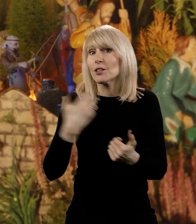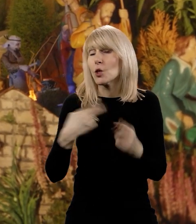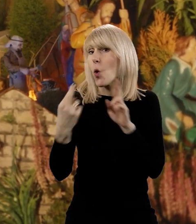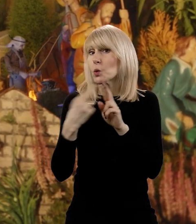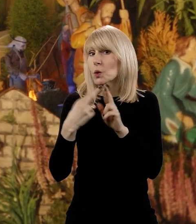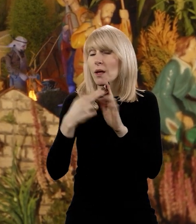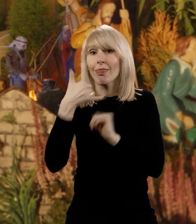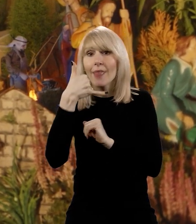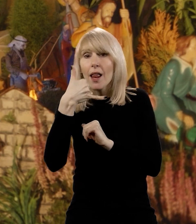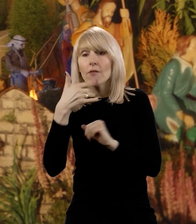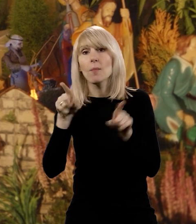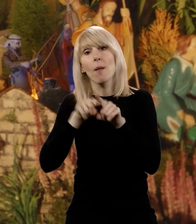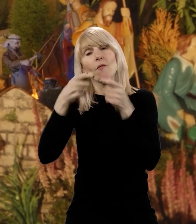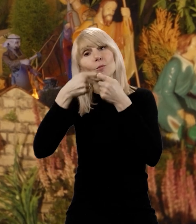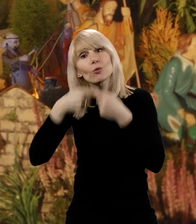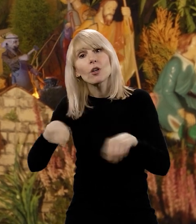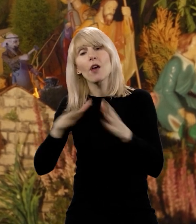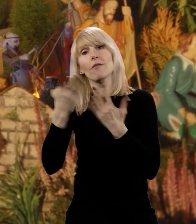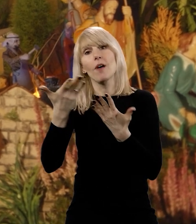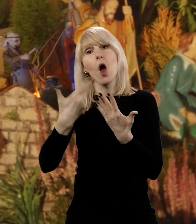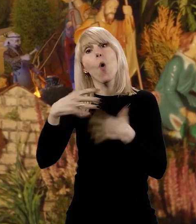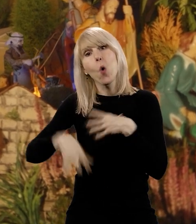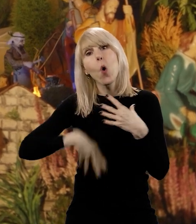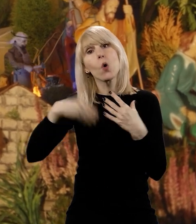lub w przerwach między uroczystościami religijnymi.